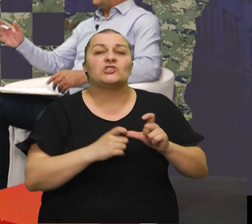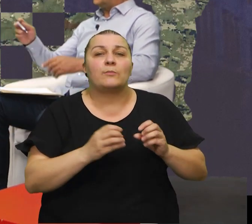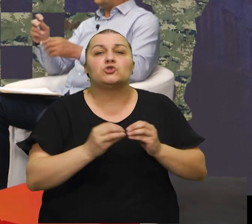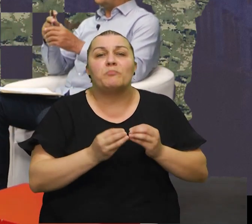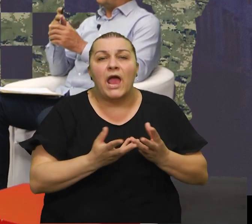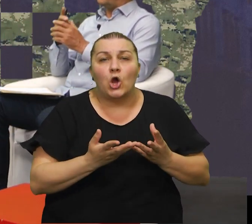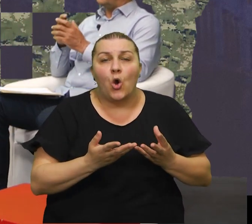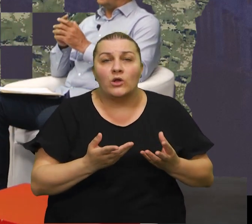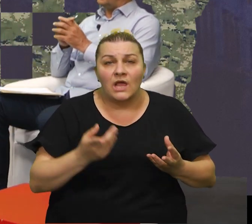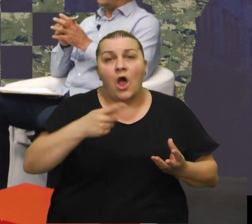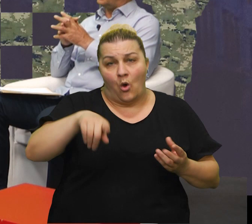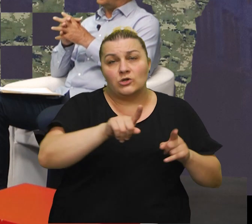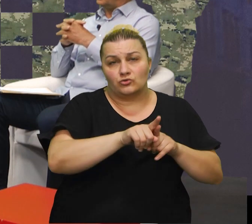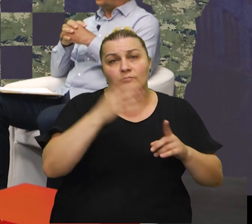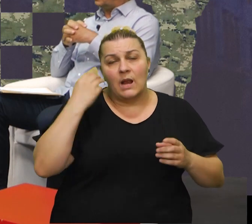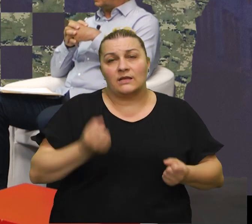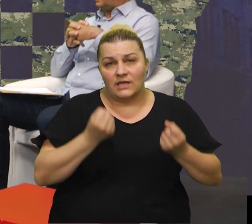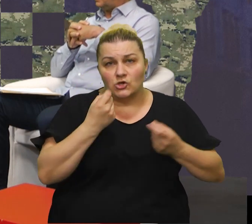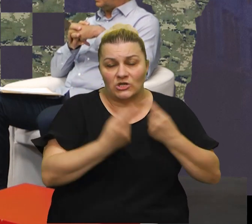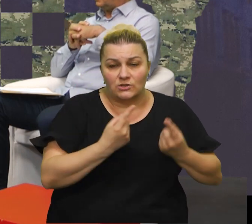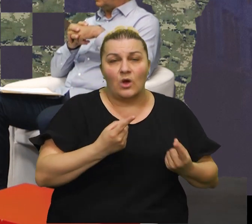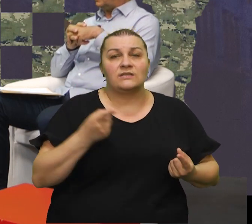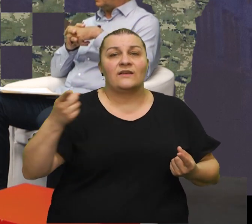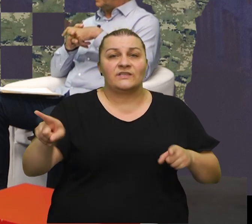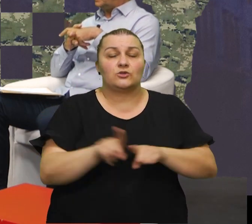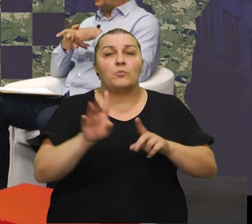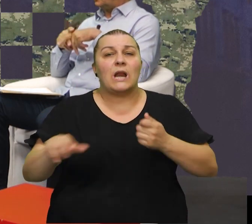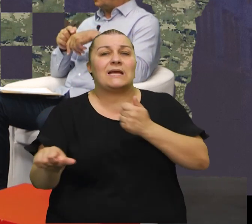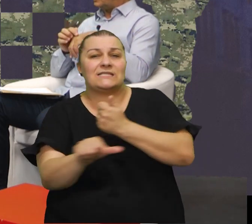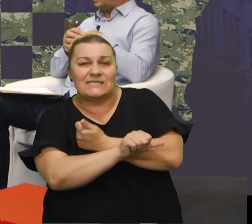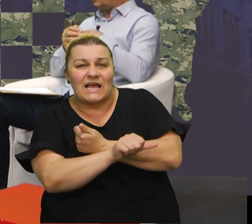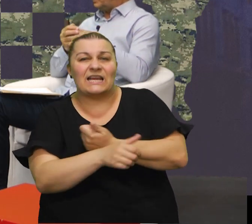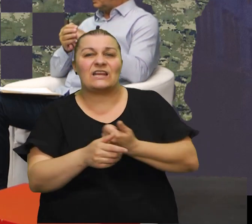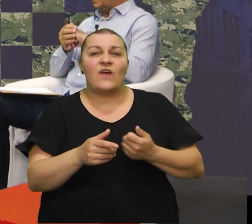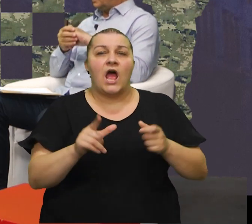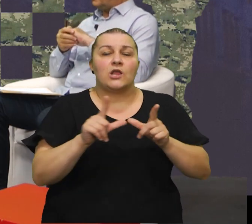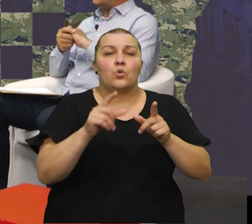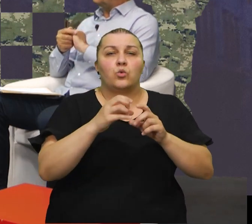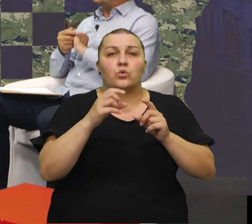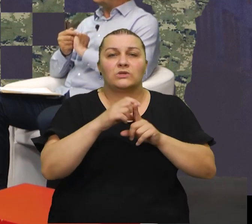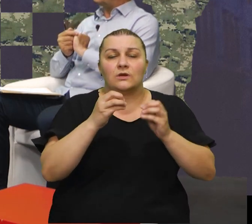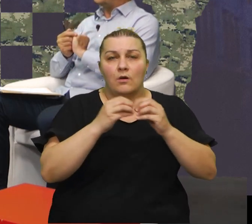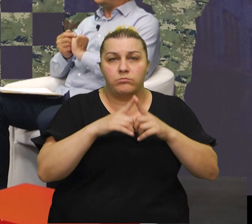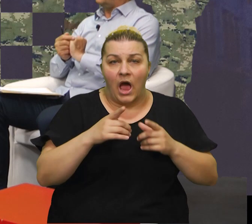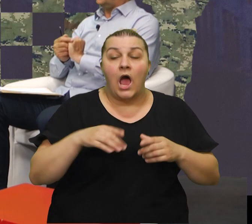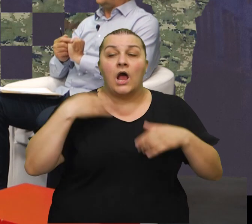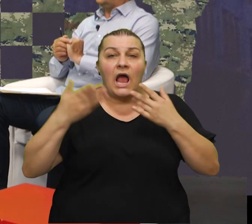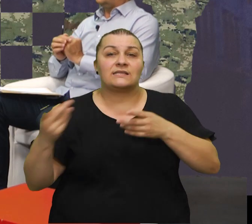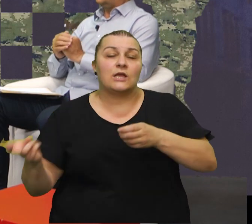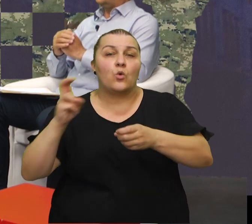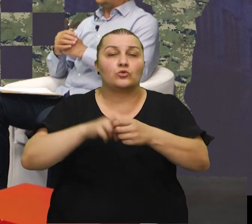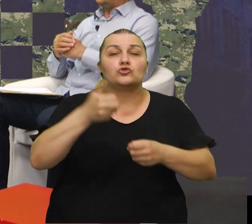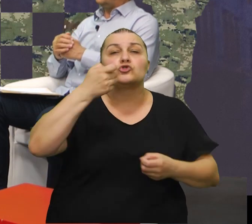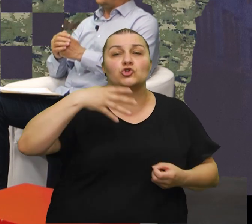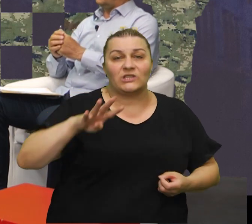vi ste također prolazili kataždu to skrivanje od tadešnog kosa i udbe vas je put odnije u 114. brigada